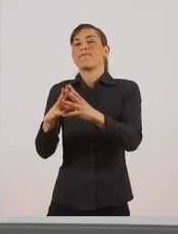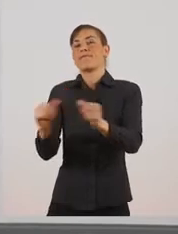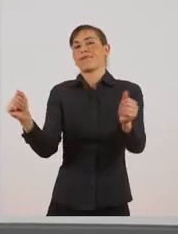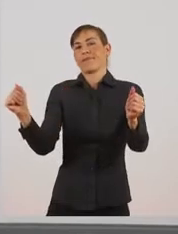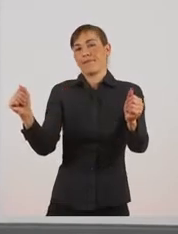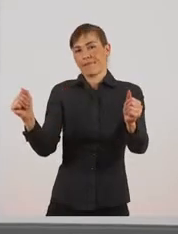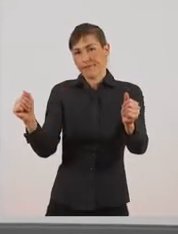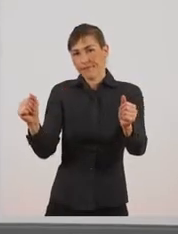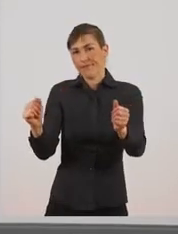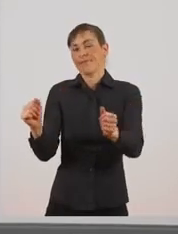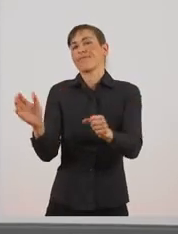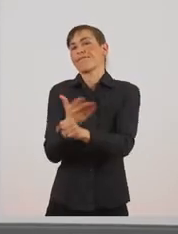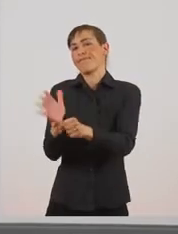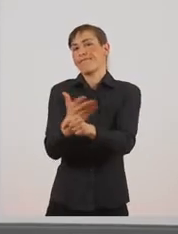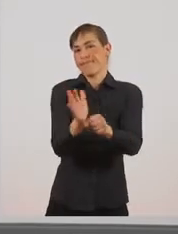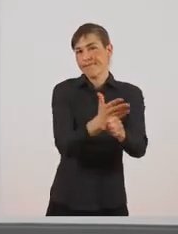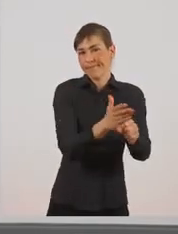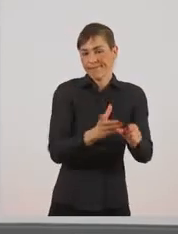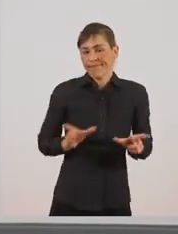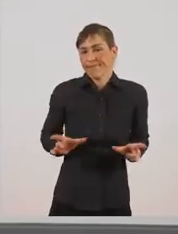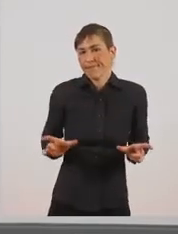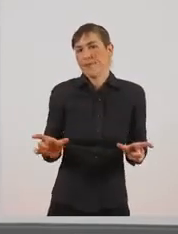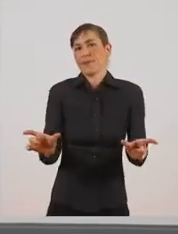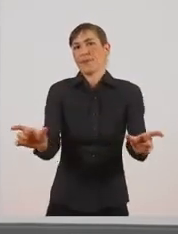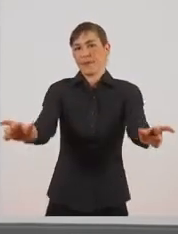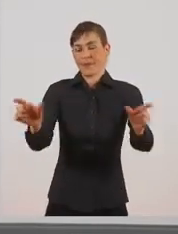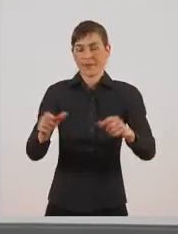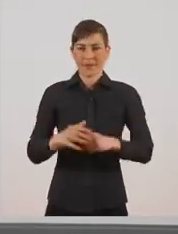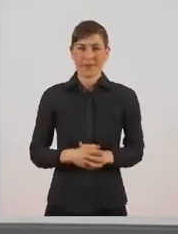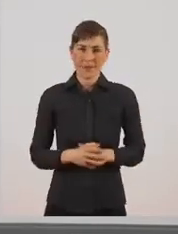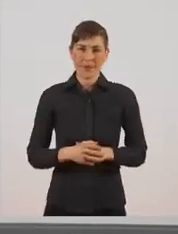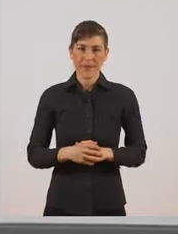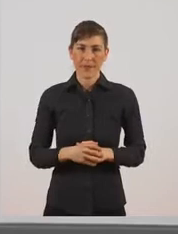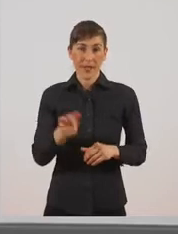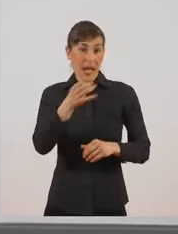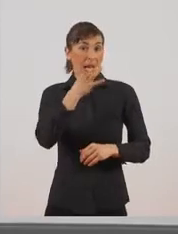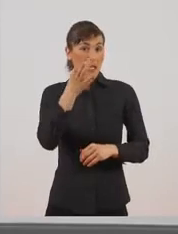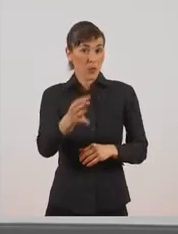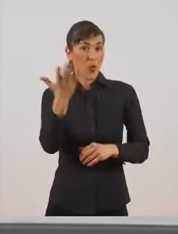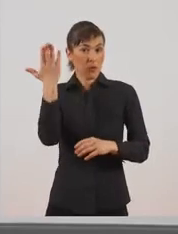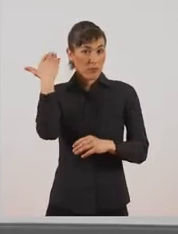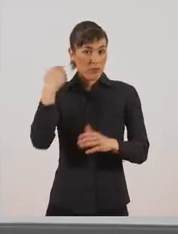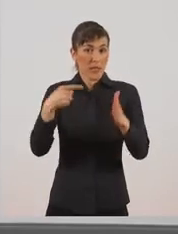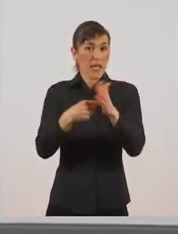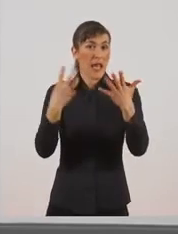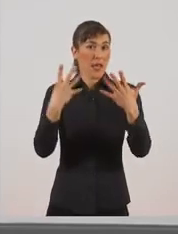ζώα σε εξαφάνιση όπως ο λύκος που βλέπουμε εμείς τώρα. Να σας πω ότι το 1993